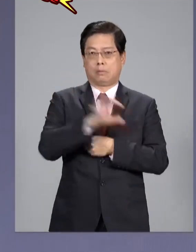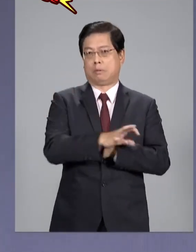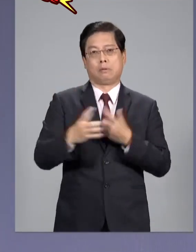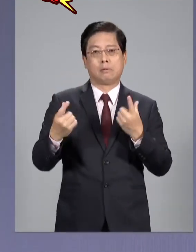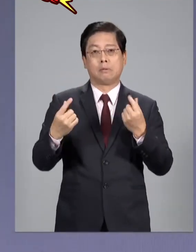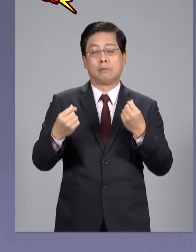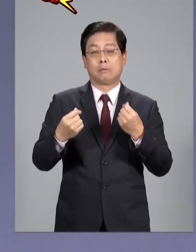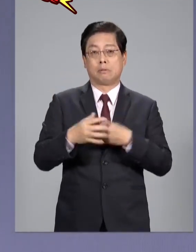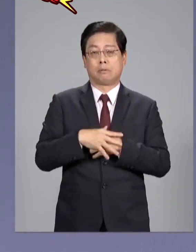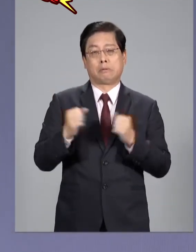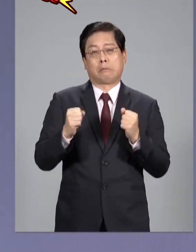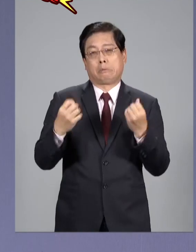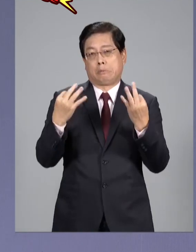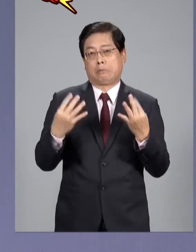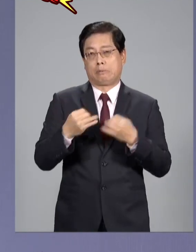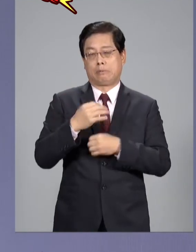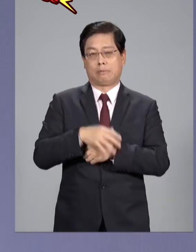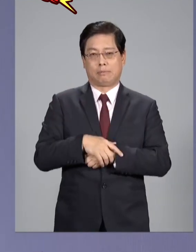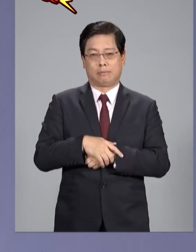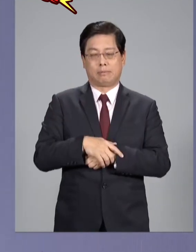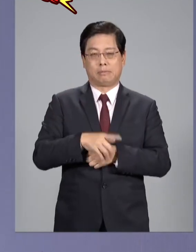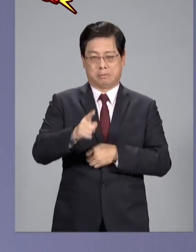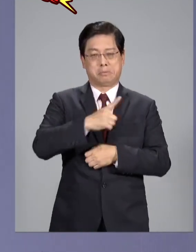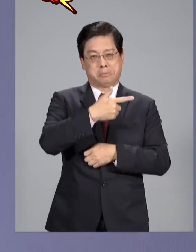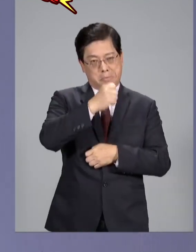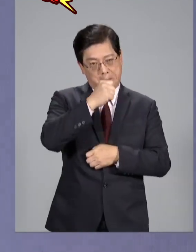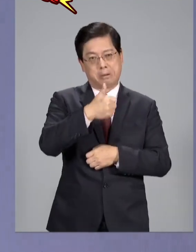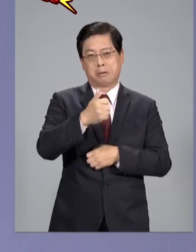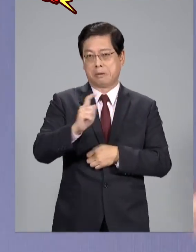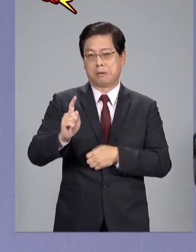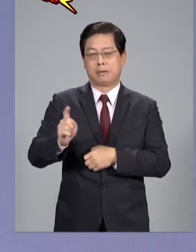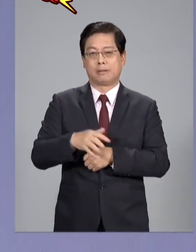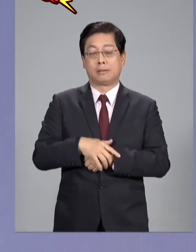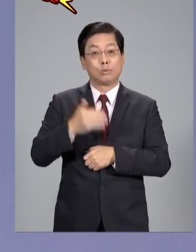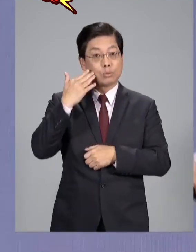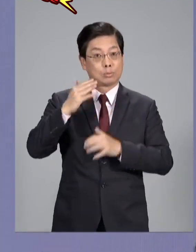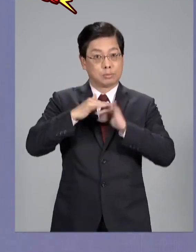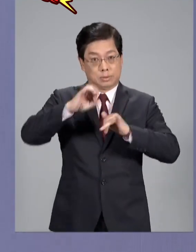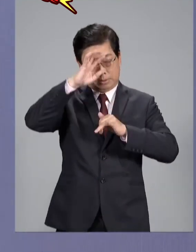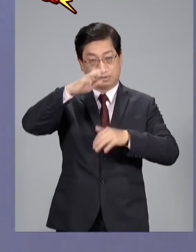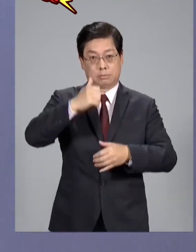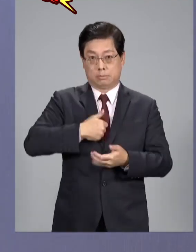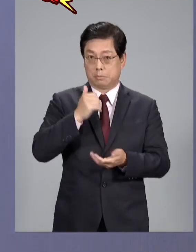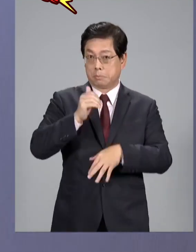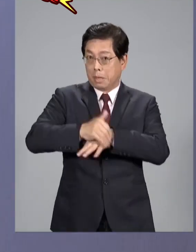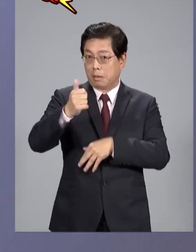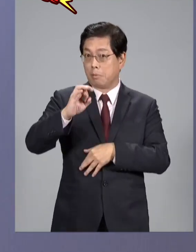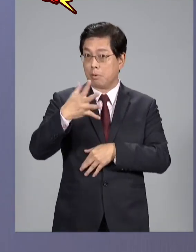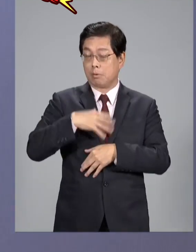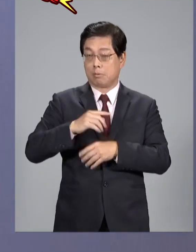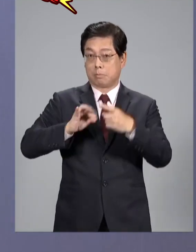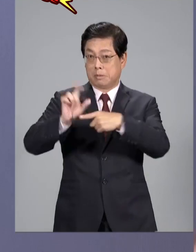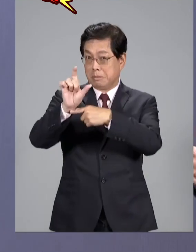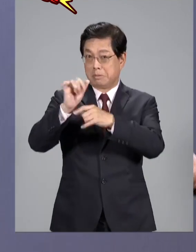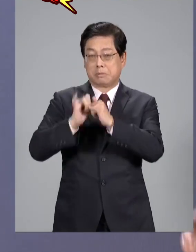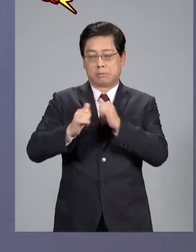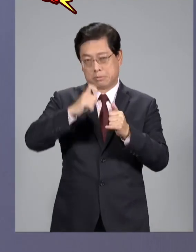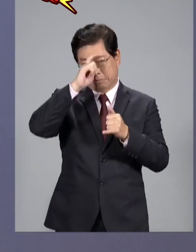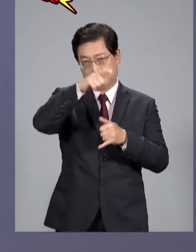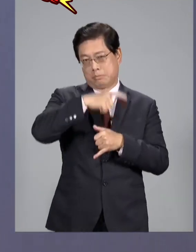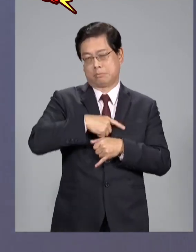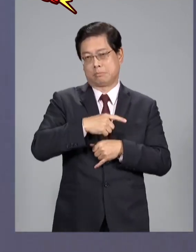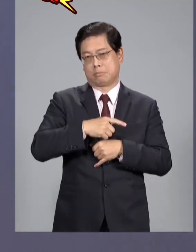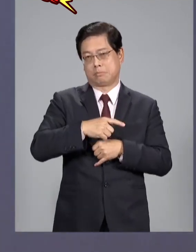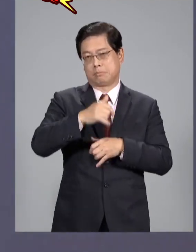舉出一些冷冰冰的數字說他們很好啊等等一堆如果民進黨執政這麼好為什麼有六十趴的選民都希望